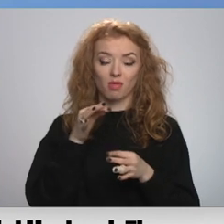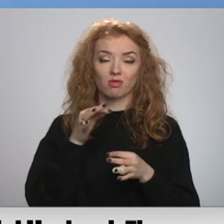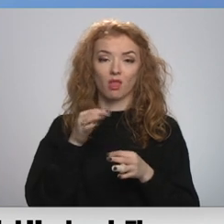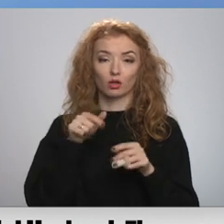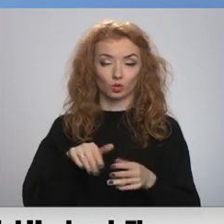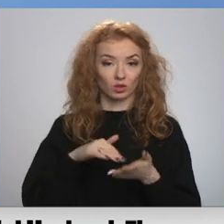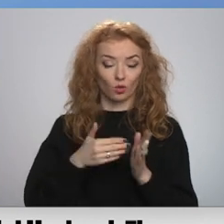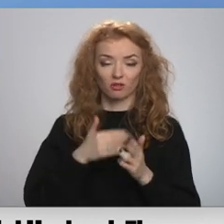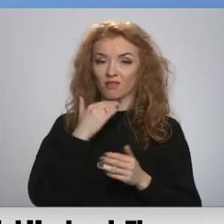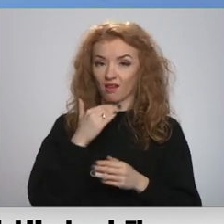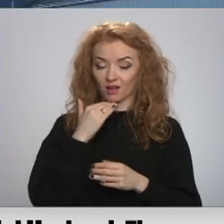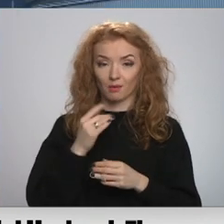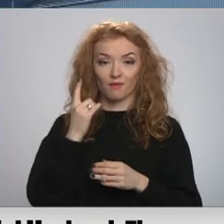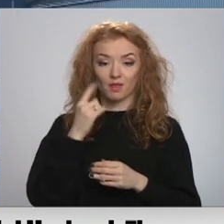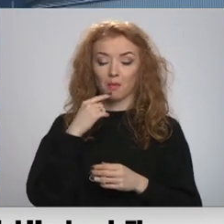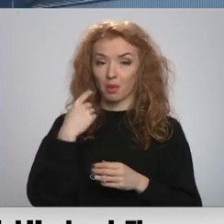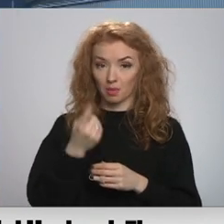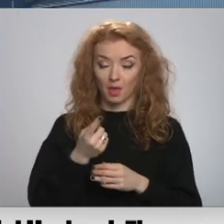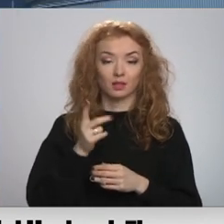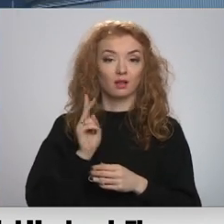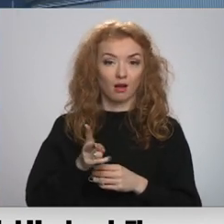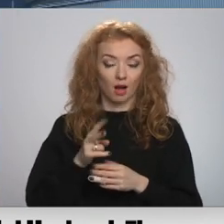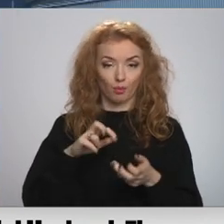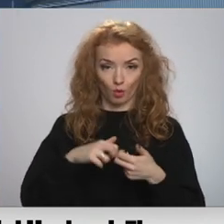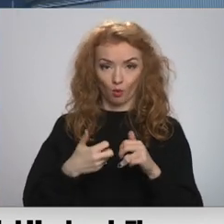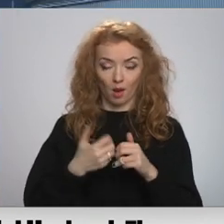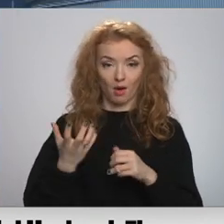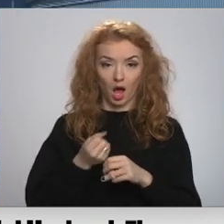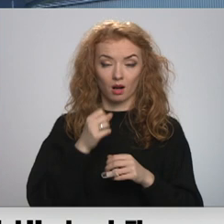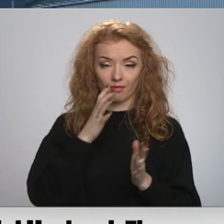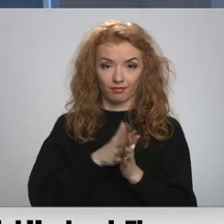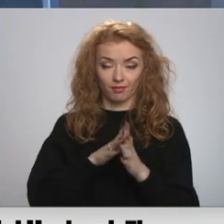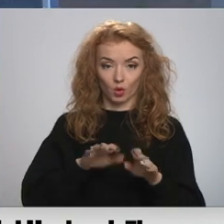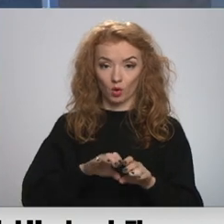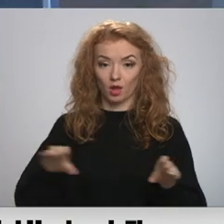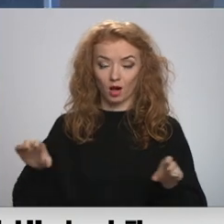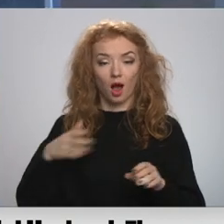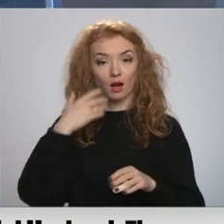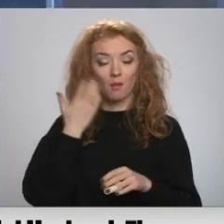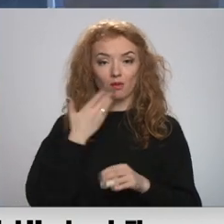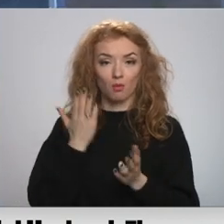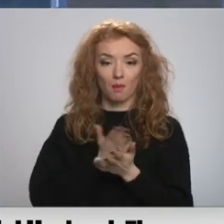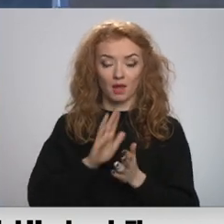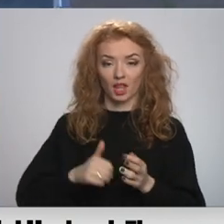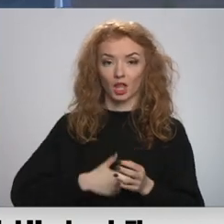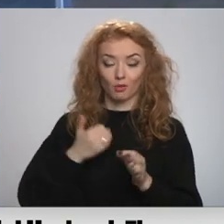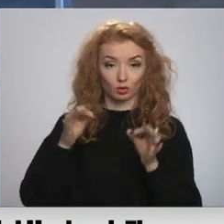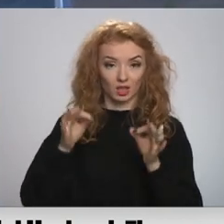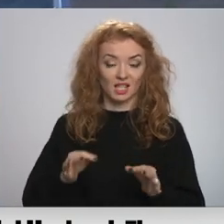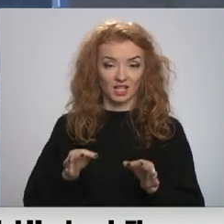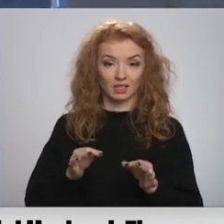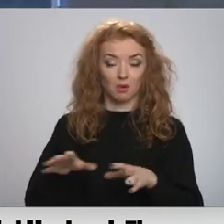situāciju atteicās. Vien telefonu sarunā piebilstot, ka problēma ar notekūdiņiem netiek risināt, kamēr nav pabeigt īpašumu tiesību